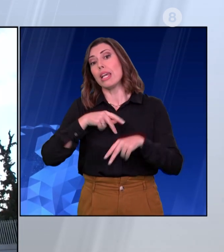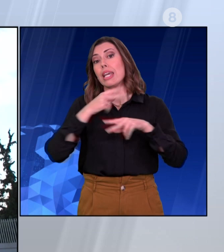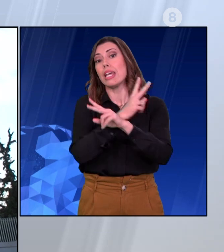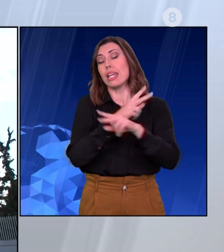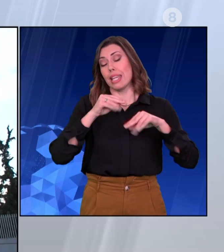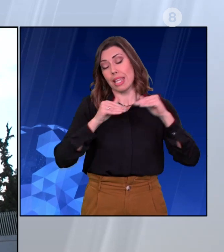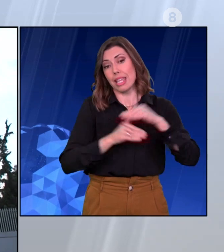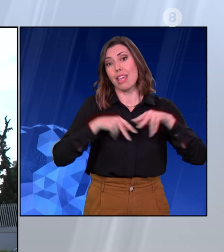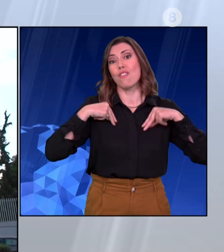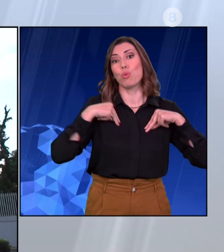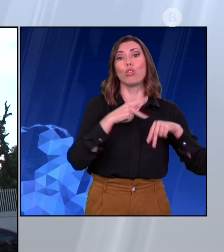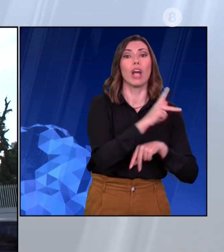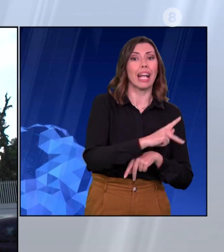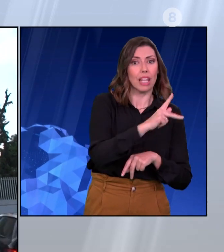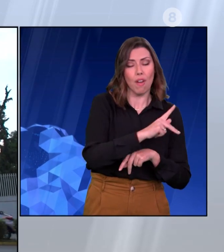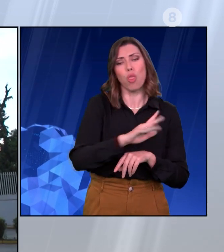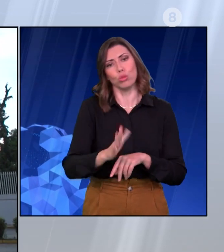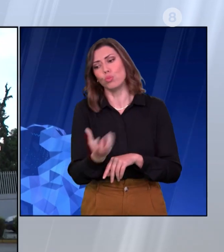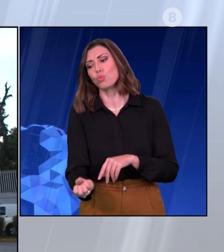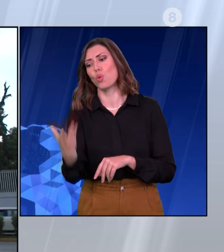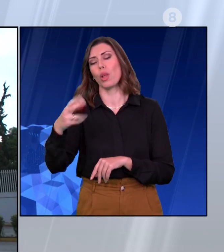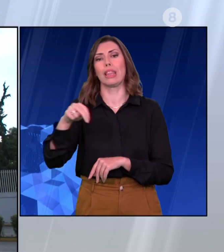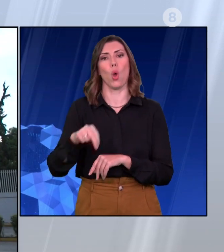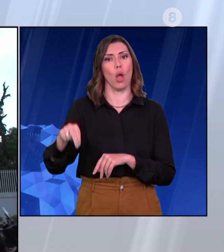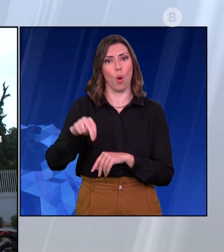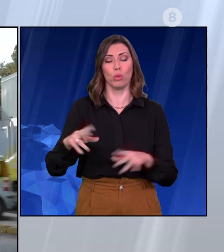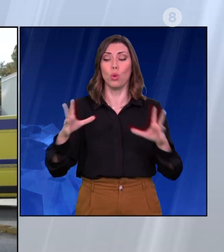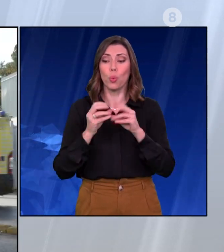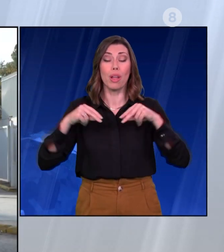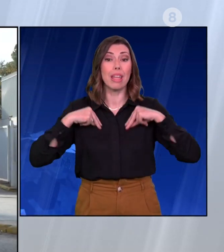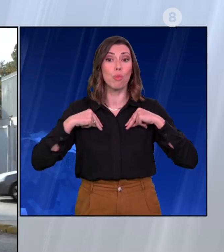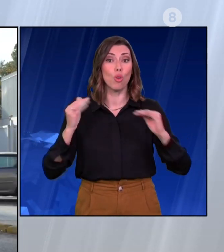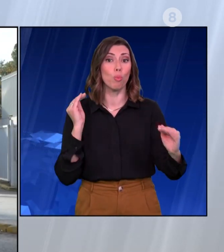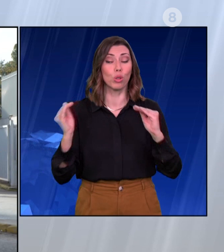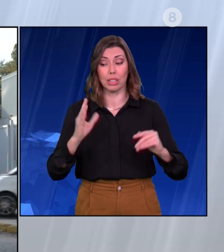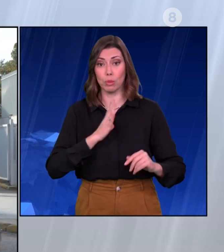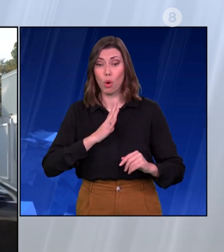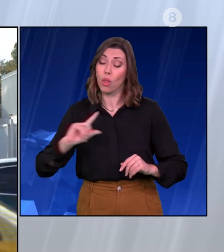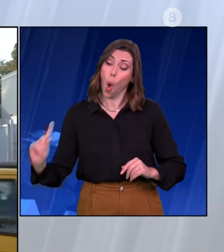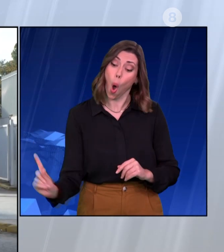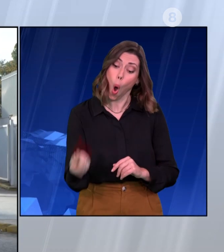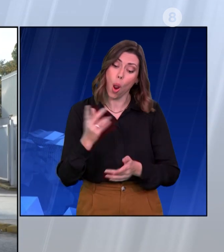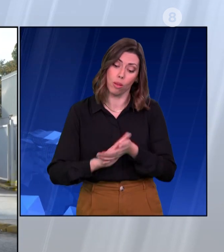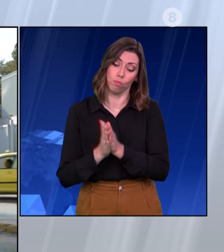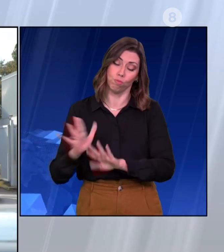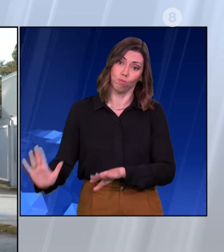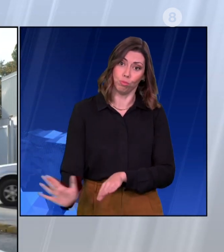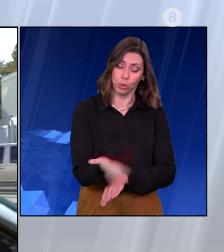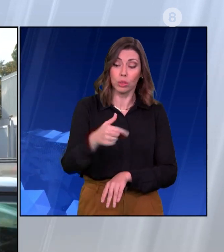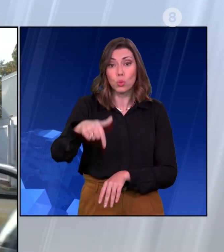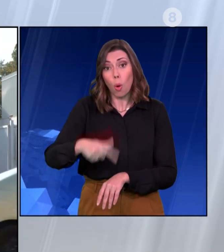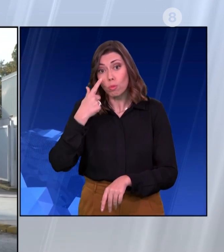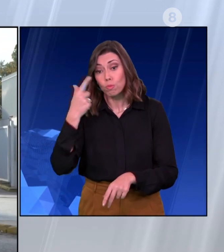Ο Κυριάκος Μητσοτάκης ξύλωσε όλη την ηγεσία του Υπουργείου Προστασίας του Πολίτη, όπως τονίζουν κυβερνητικά στελέχη, με δεδομένη την προτεραιότητα που δίνει η κυβέρνηση στα